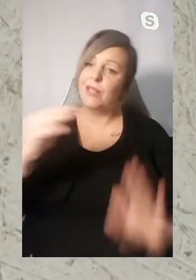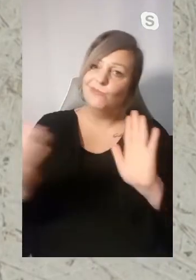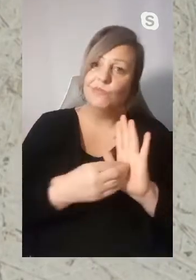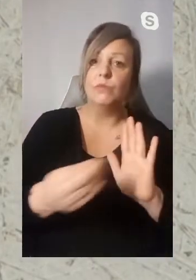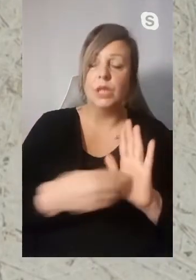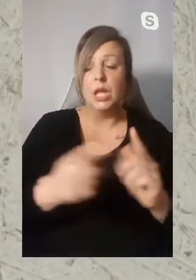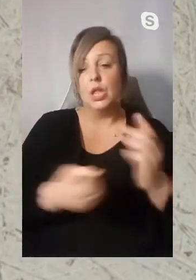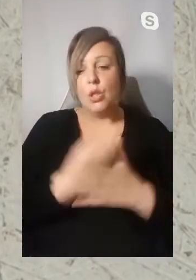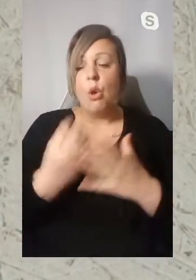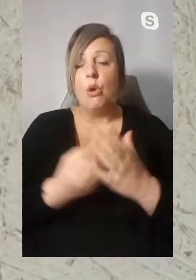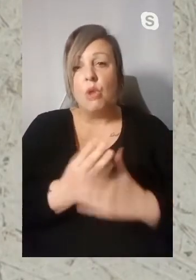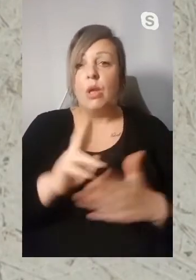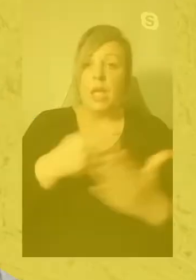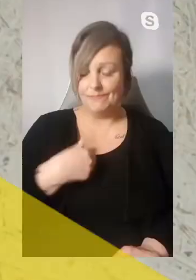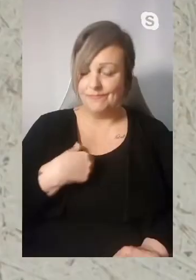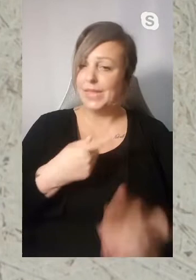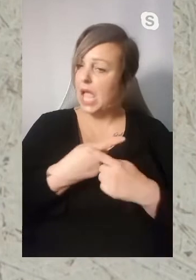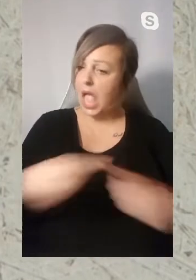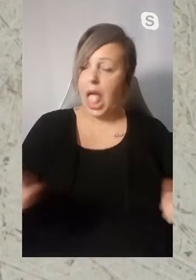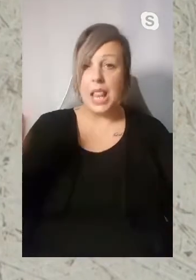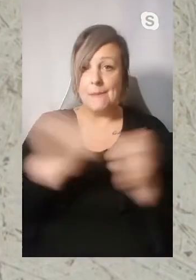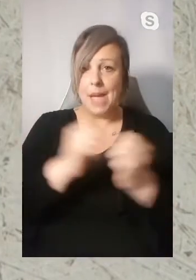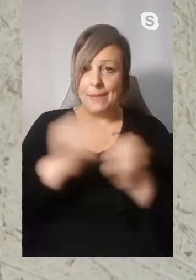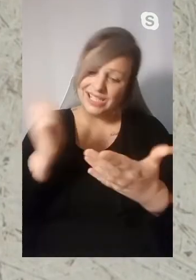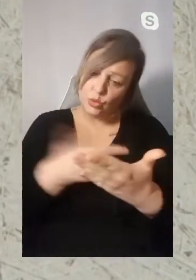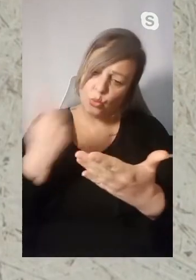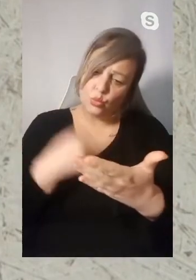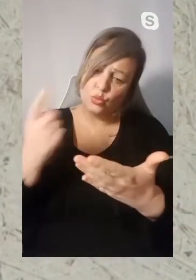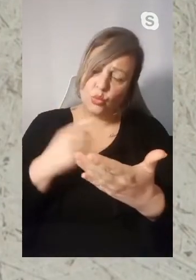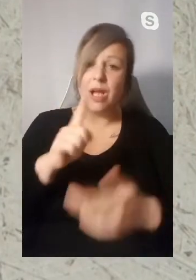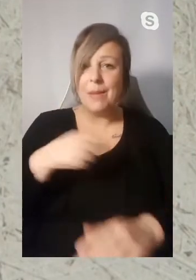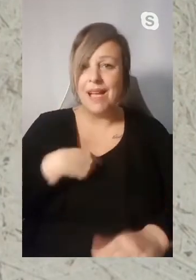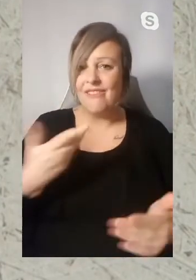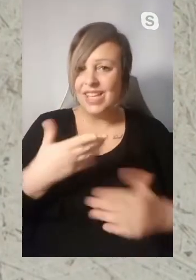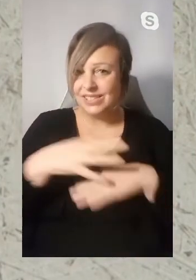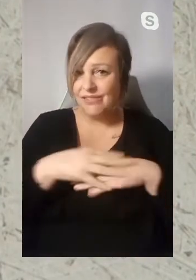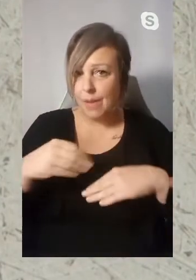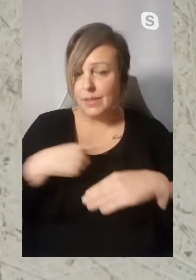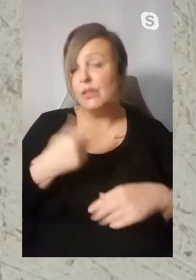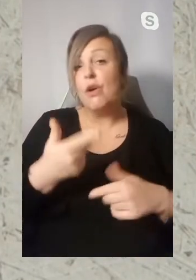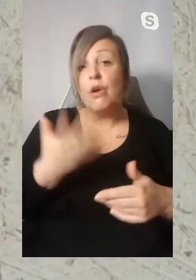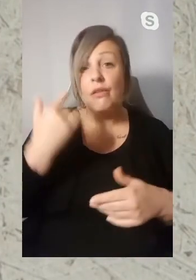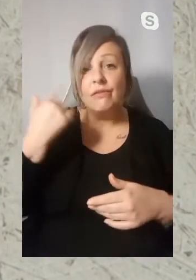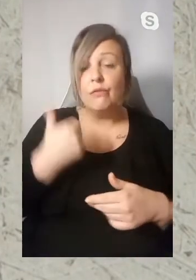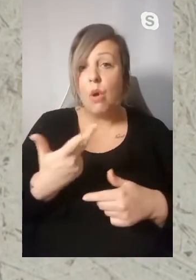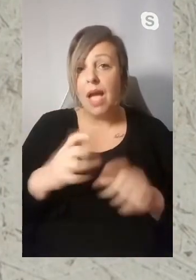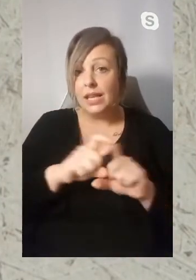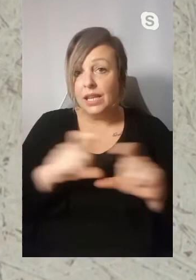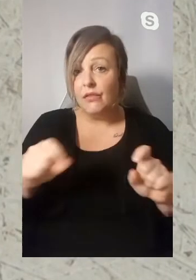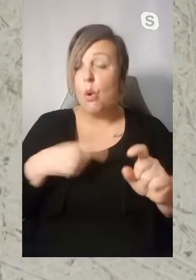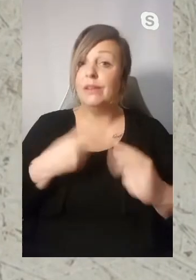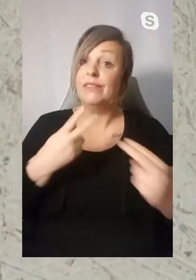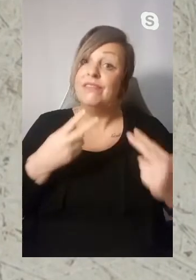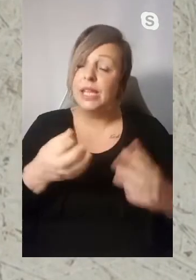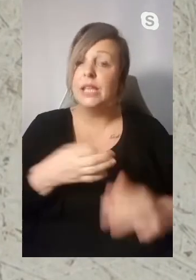vieles angepasst und so weiter und so fort. In allen Papieren gesucht. Was ich vermisse, ist das, was wir vor einigen Wochen noch so unbedingt